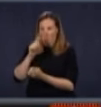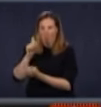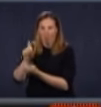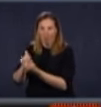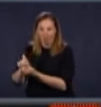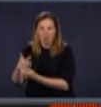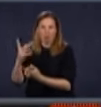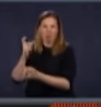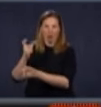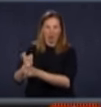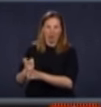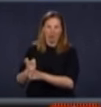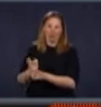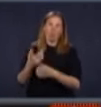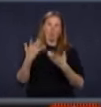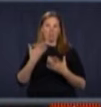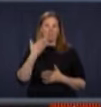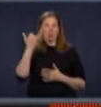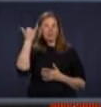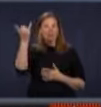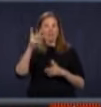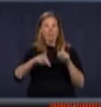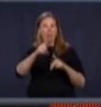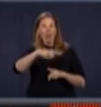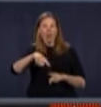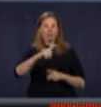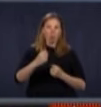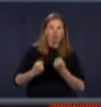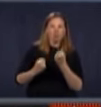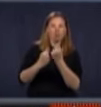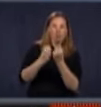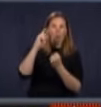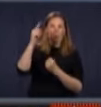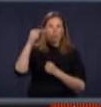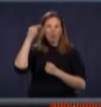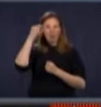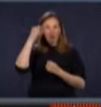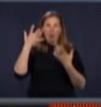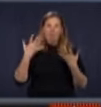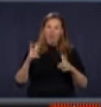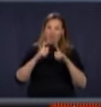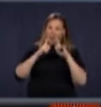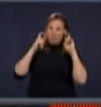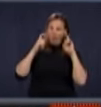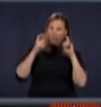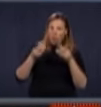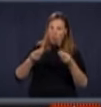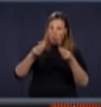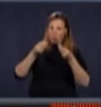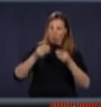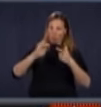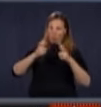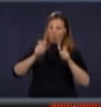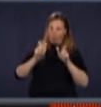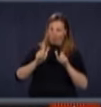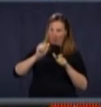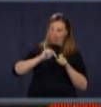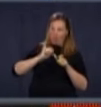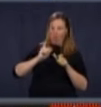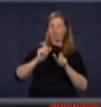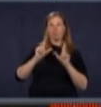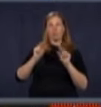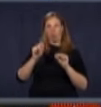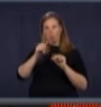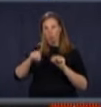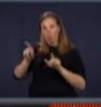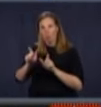pourrait être un acte aussi, de la même façon qu'a porté un masque maintenant, et surtout pour protéger les autres. Ça fait partie de l'étiquette respiratoire, mais ça pourrait